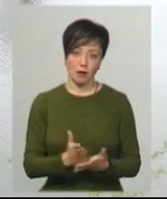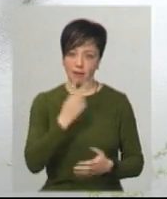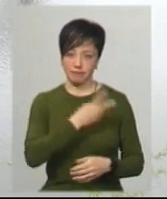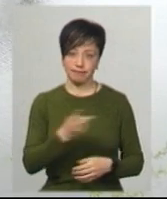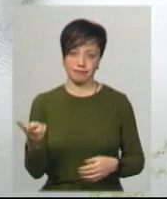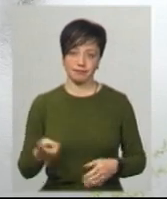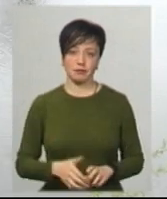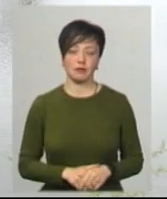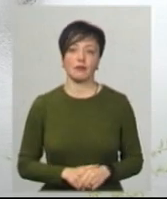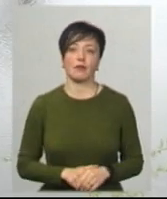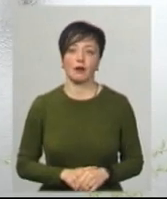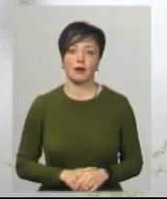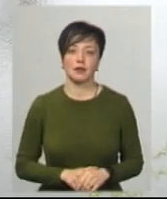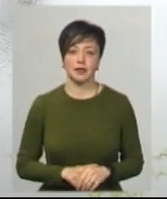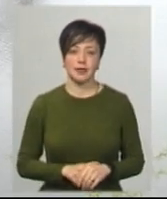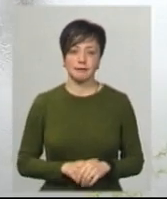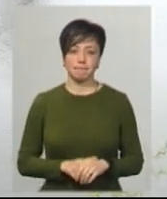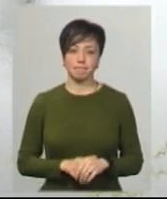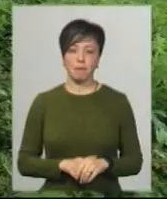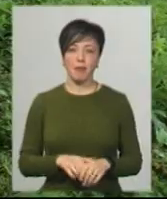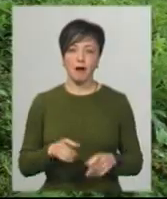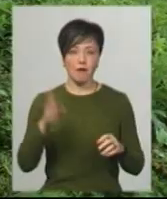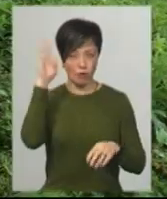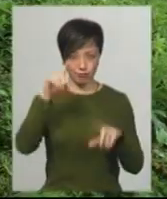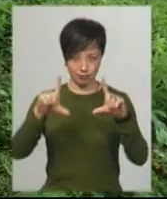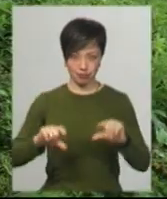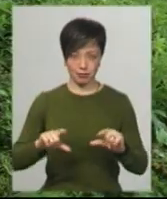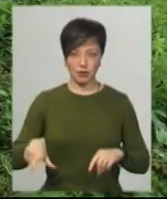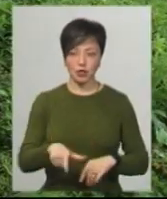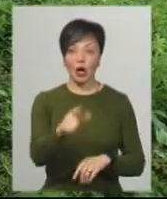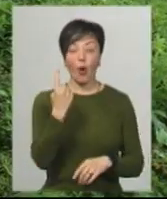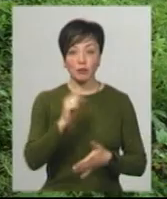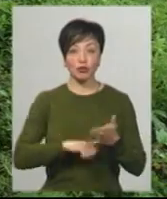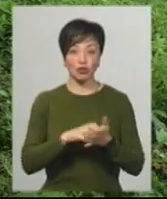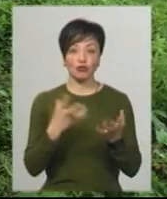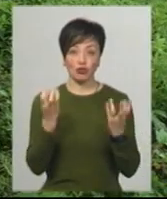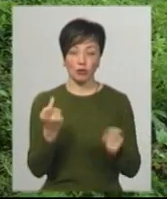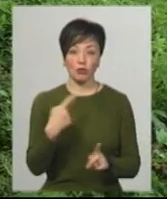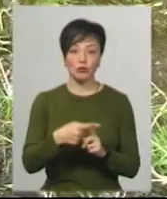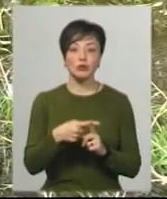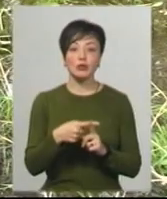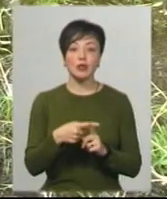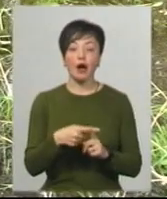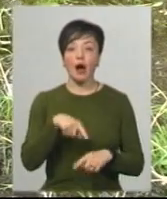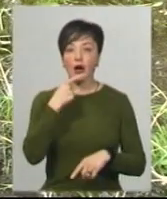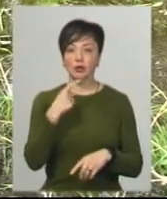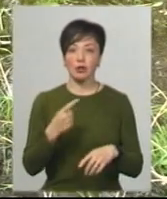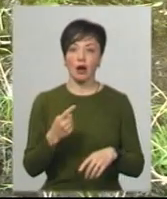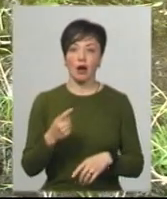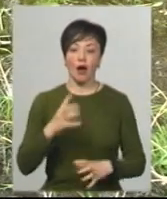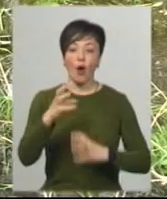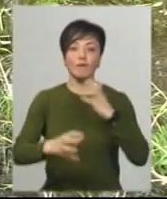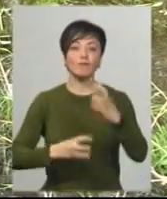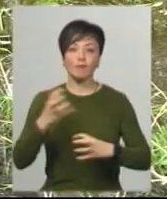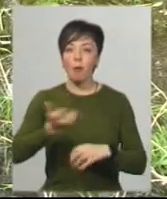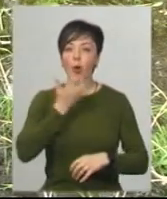бачимо з повноводністю наших річок. Ще однією з причин відсутності наповнення річок вчені називають глобальне потепління